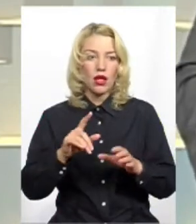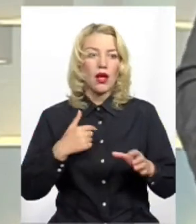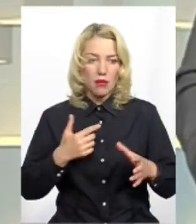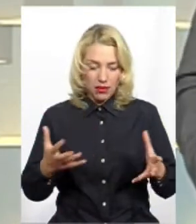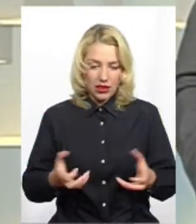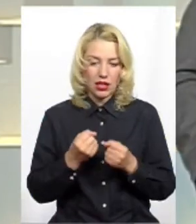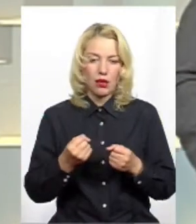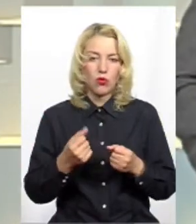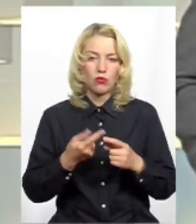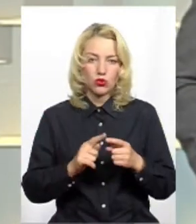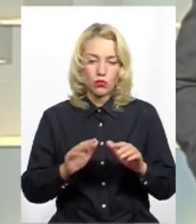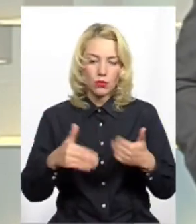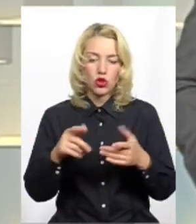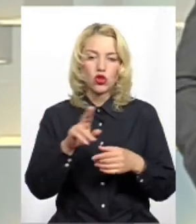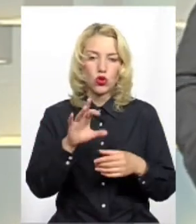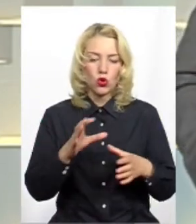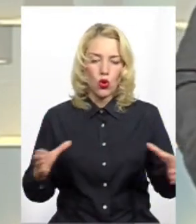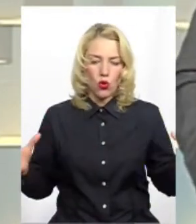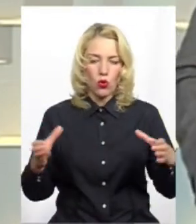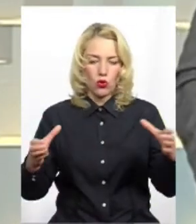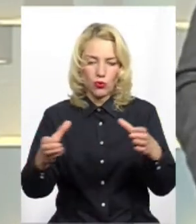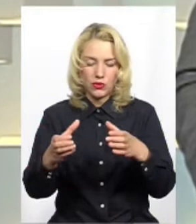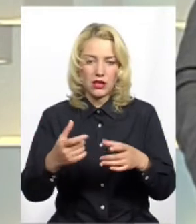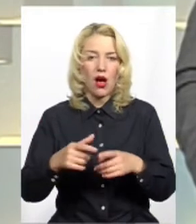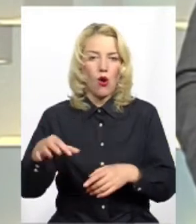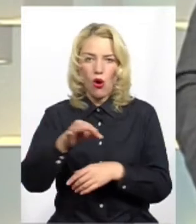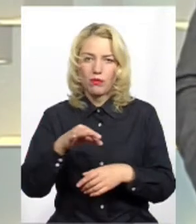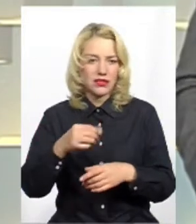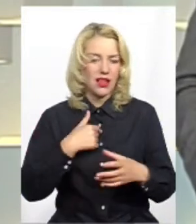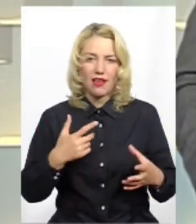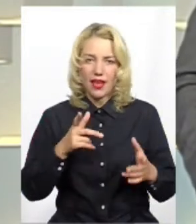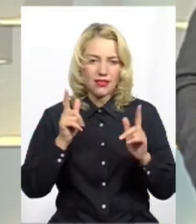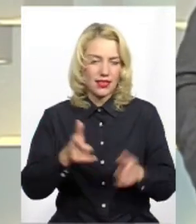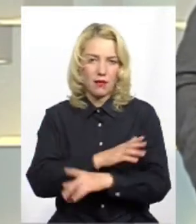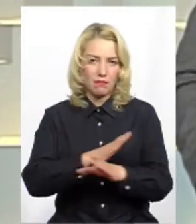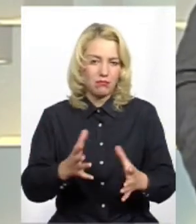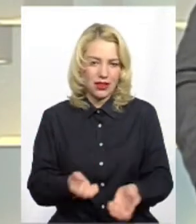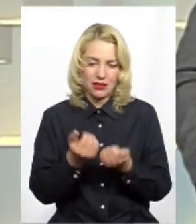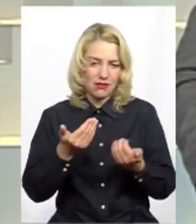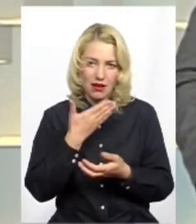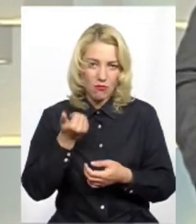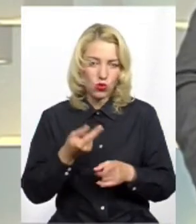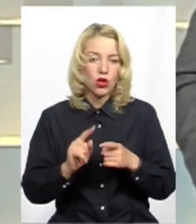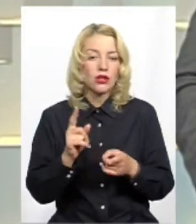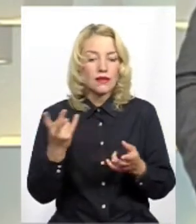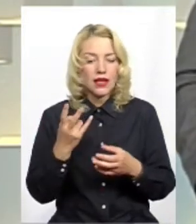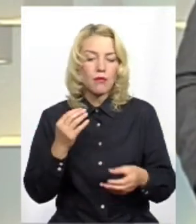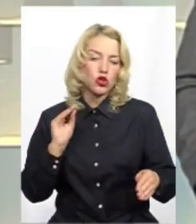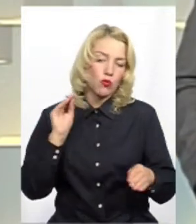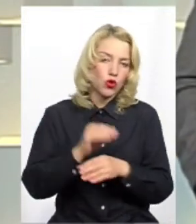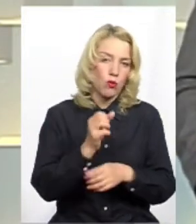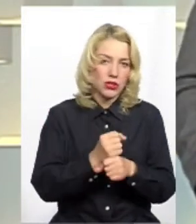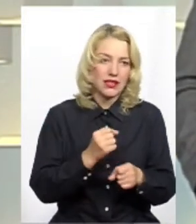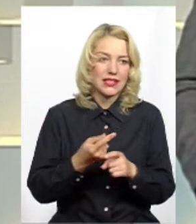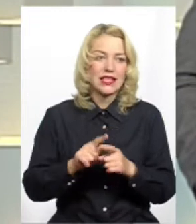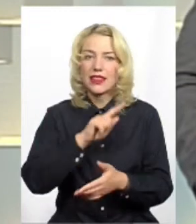укрупнення областей. На сьогоднішній день не підтримую цю пропозицію, тому що її треба, щоб її відпрацювали спеціалісти, фахівці. Це